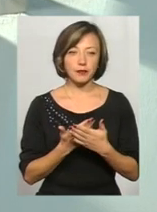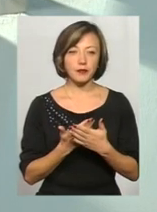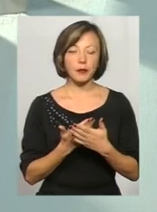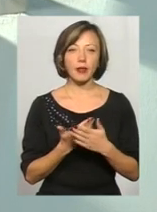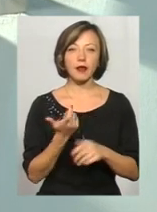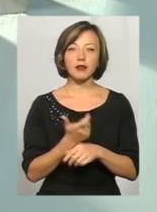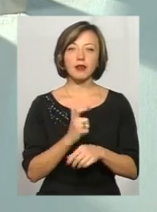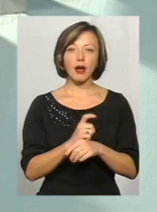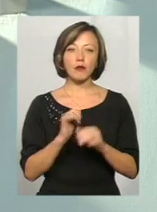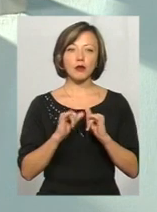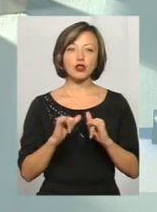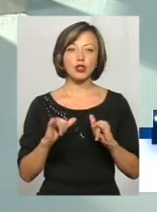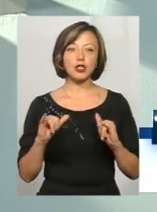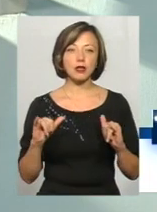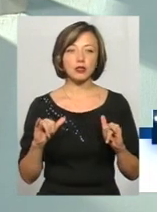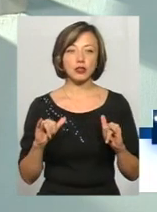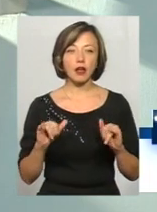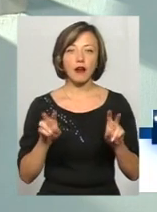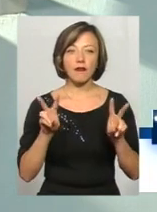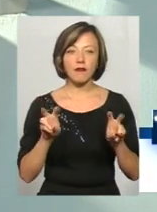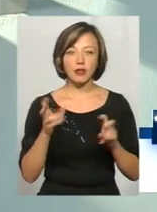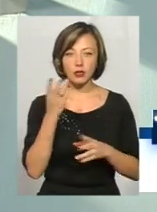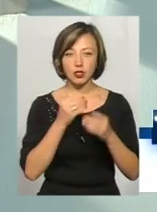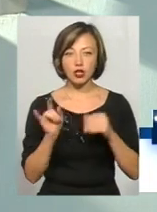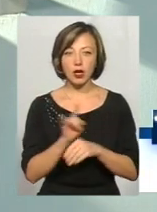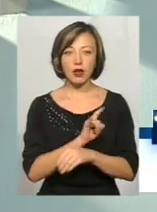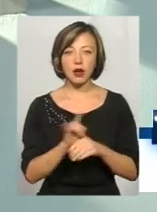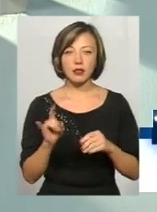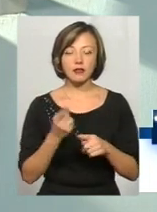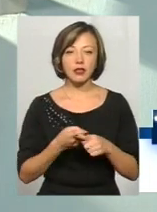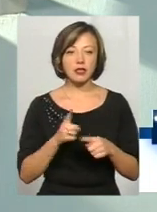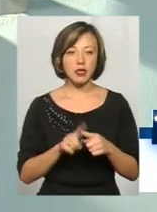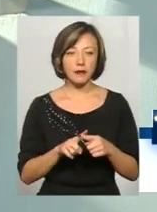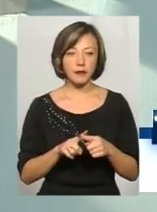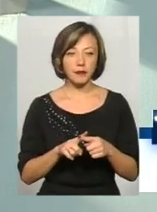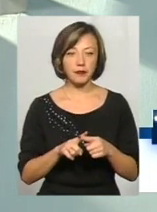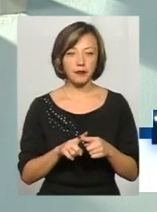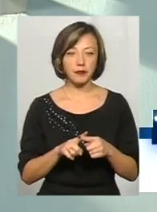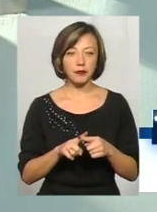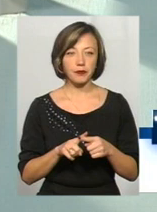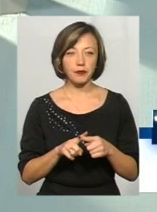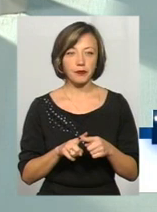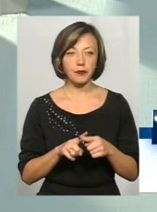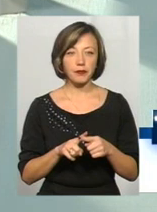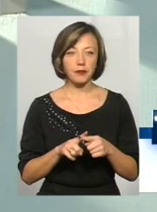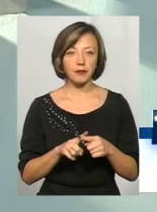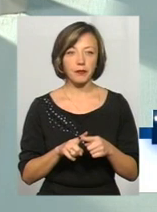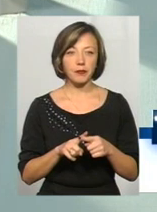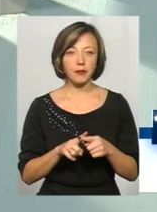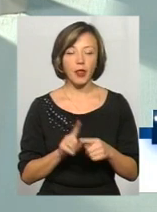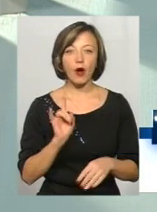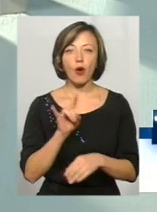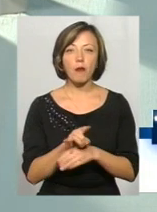найпоширеніші, найпоширеніші шахрайства, яке я фіксую, це обман